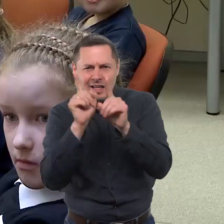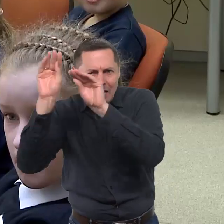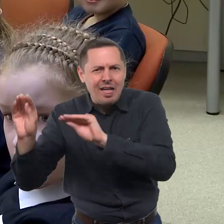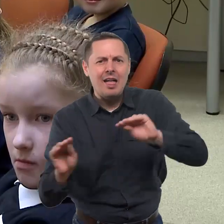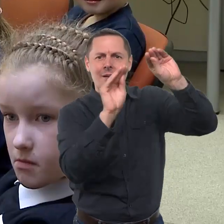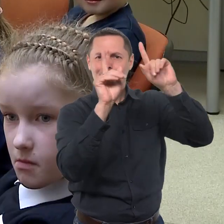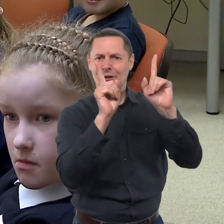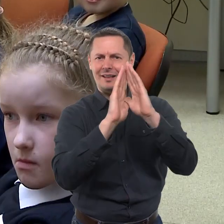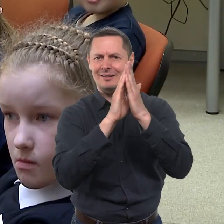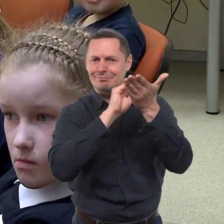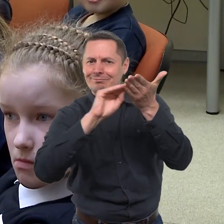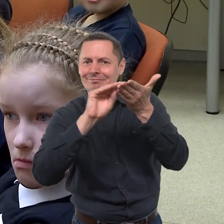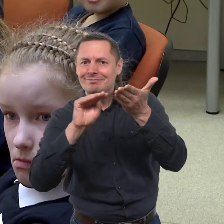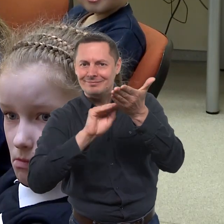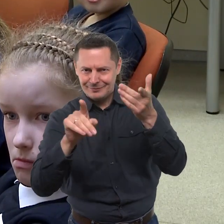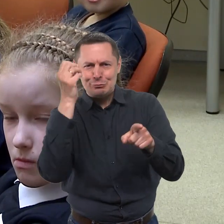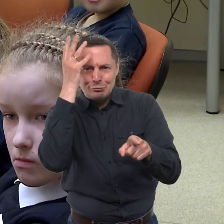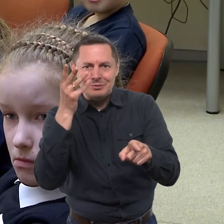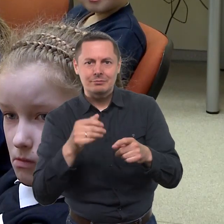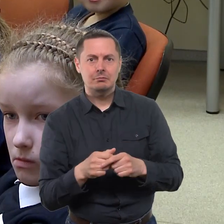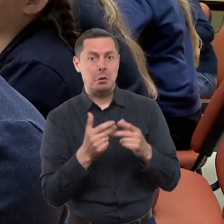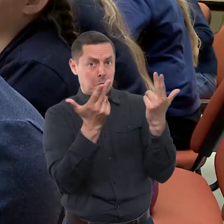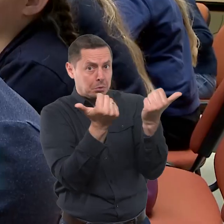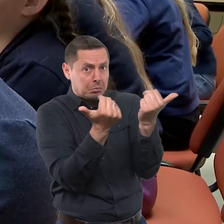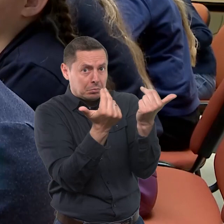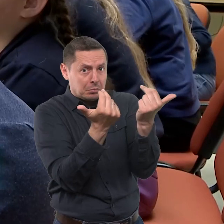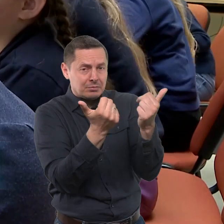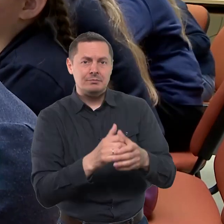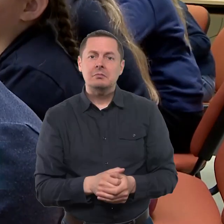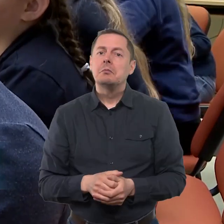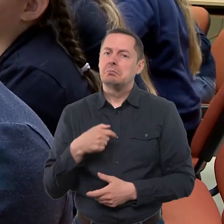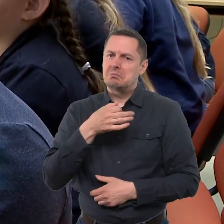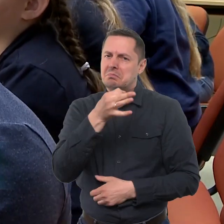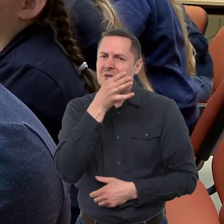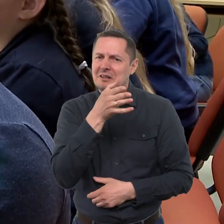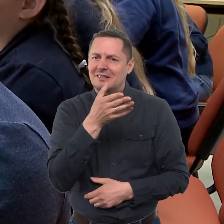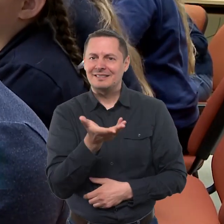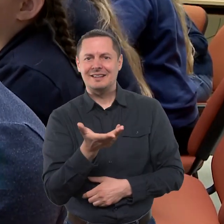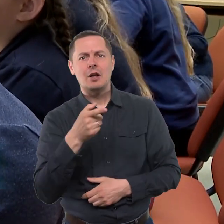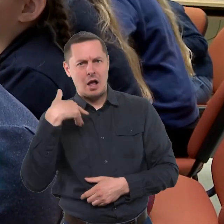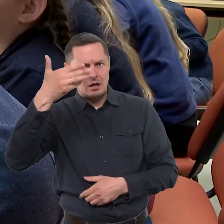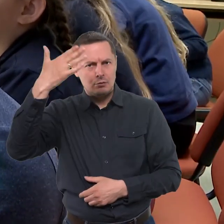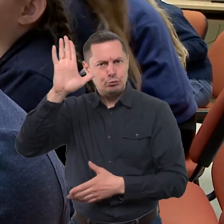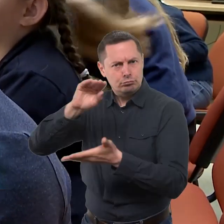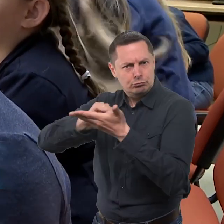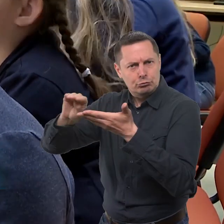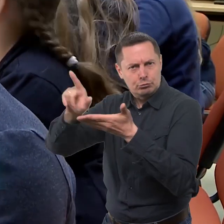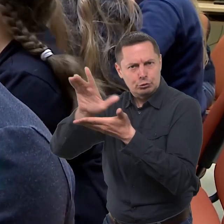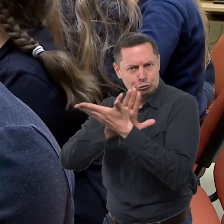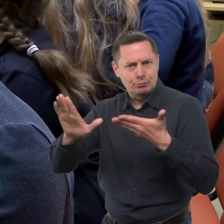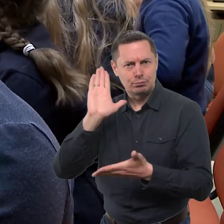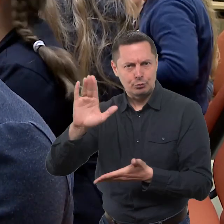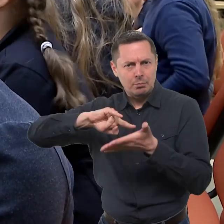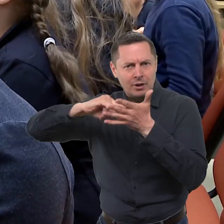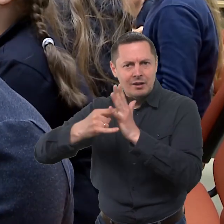tokių istorijų gali gimti knygą? Taip. Norėtum pats būti rašytojai? Taip norėčiau.